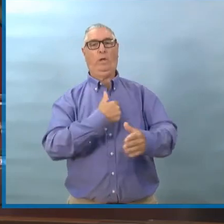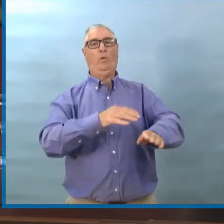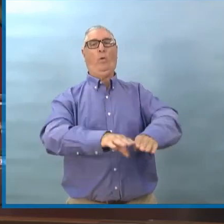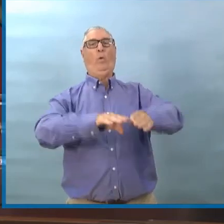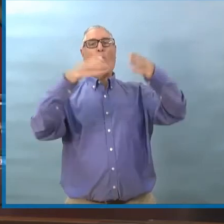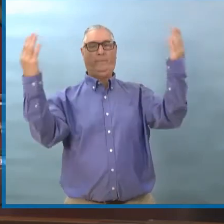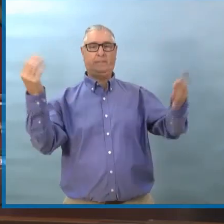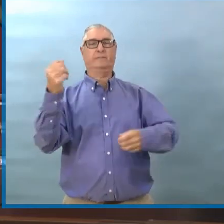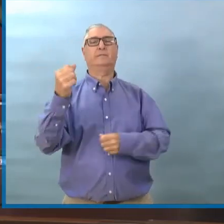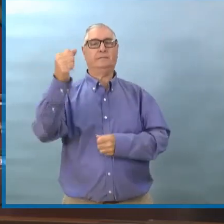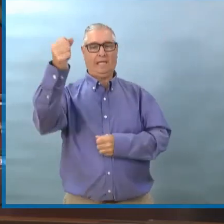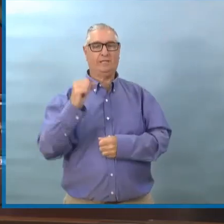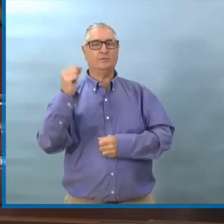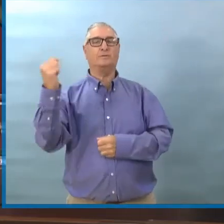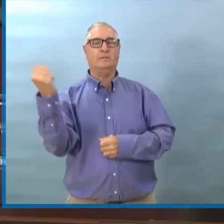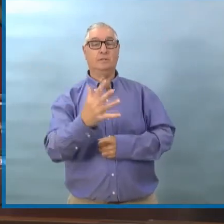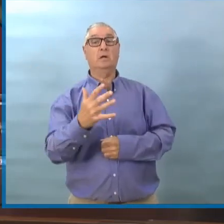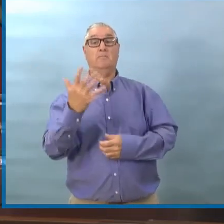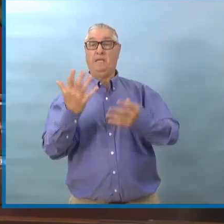Avec toutes ces phases,